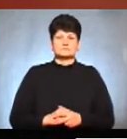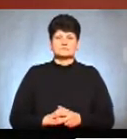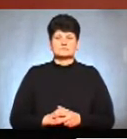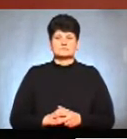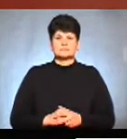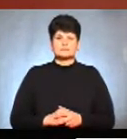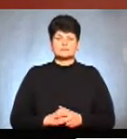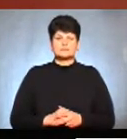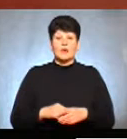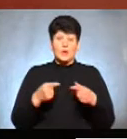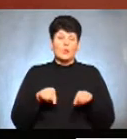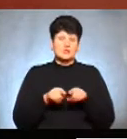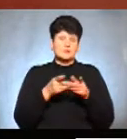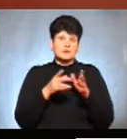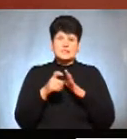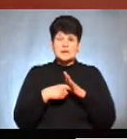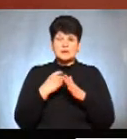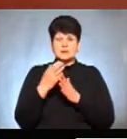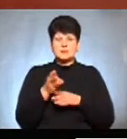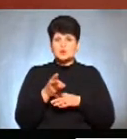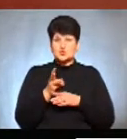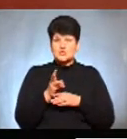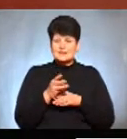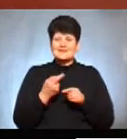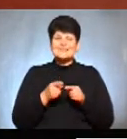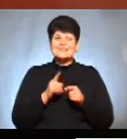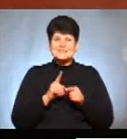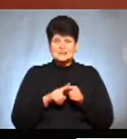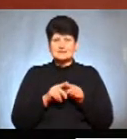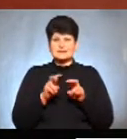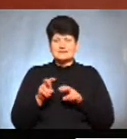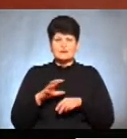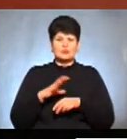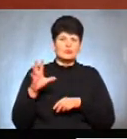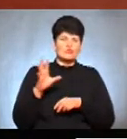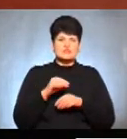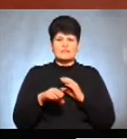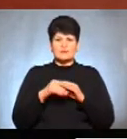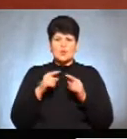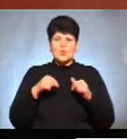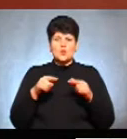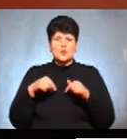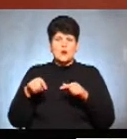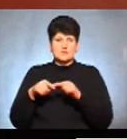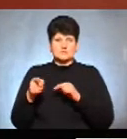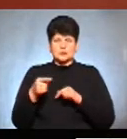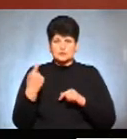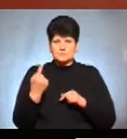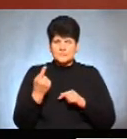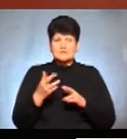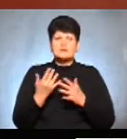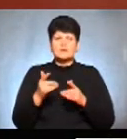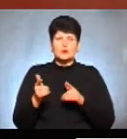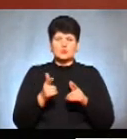Отже, як ми дізналися зі сюжету, такі засідання відбулися в усіх виборчих округах Тернопільщини. Наскільки готові